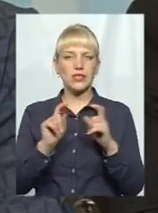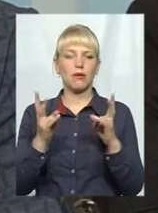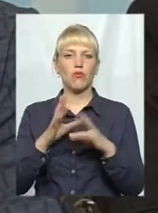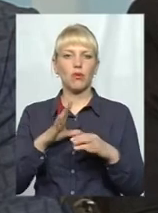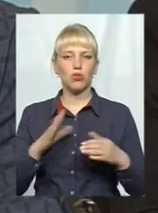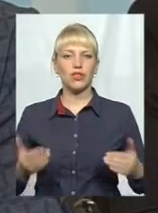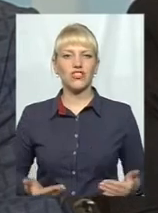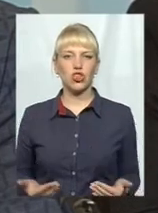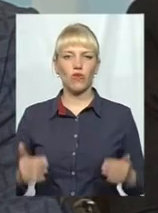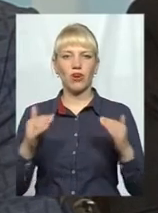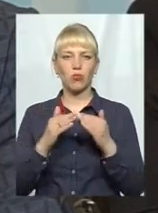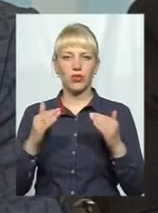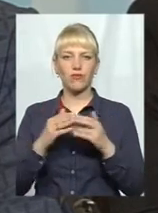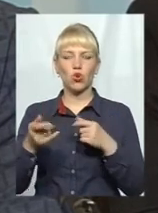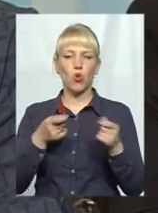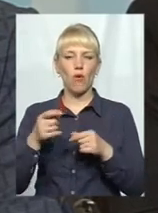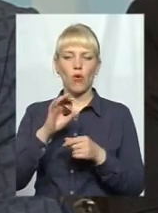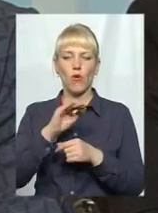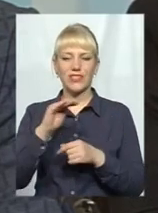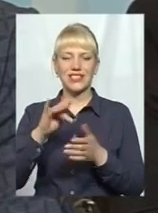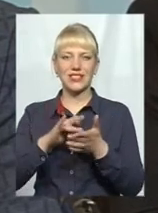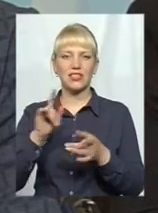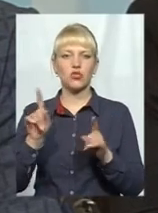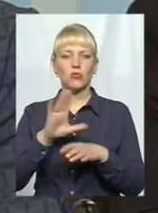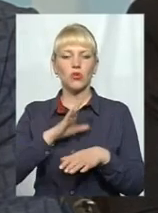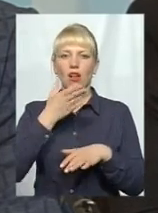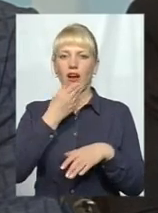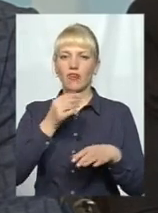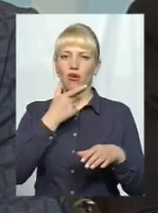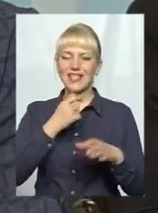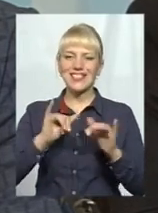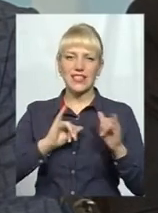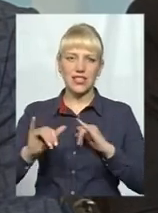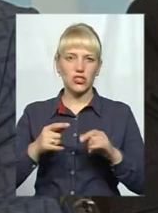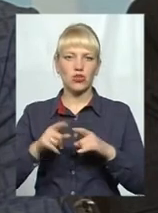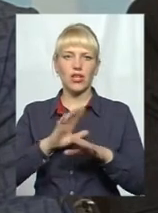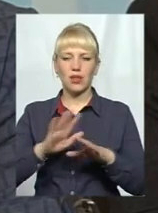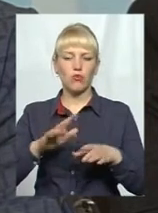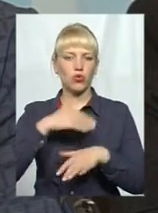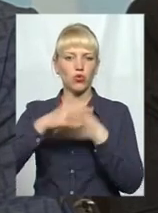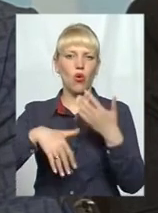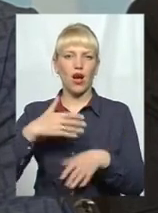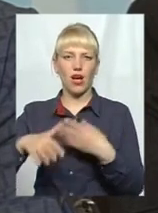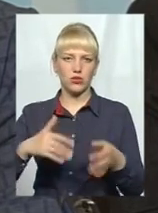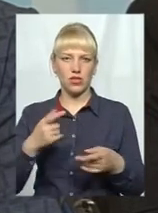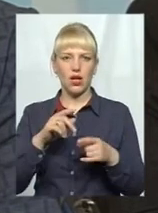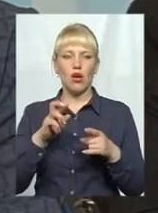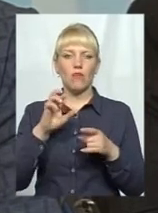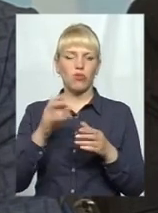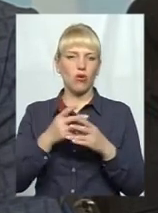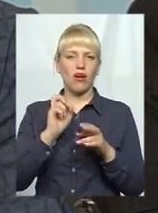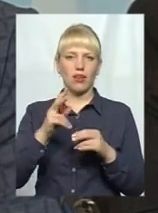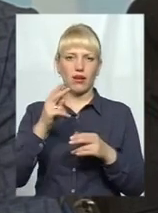житлових будинках, торгово-офісних центрах, так, щоб це було виглядало і естетично, і не створювало цього хаосу, тому що дійсно є мозаїка на